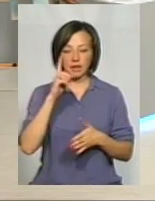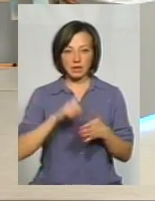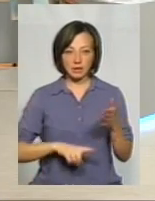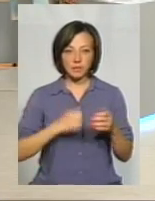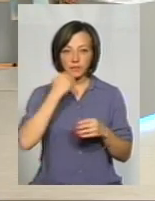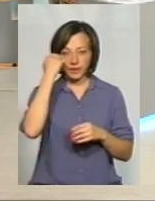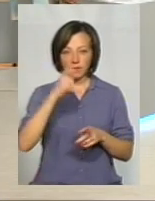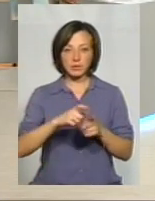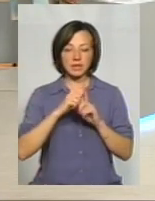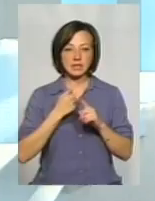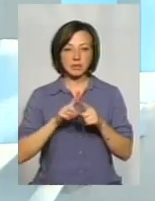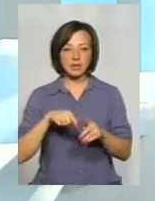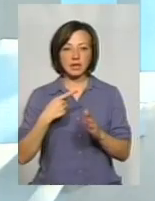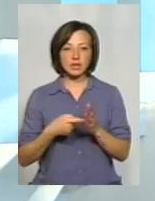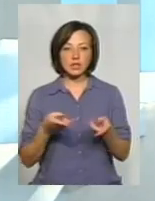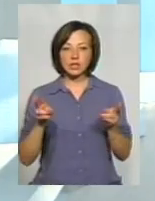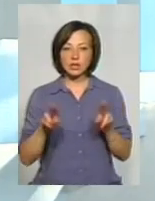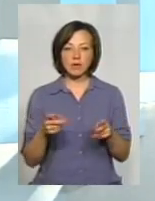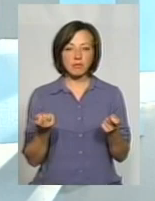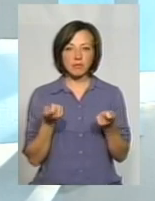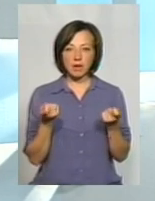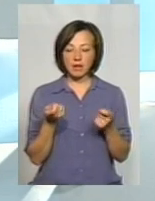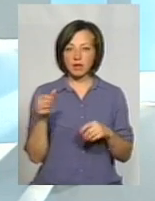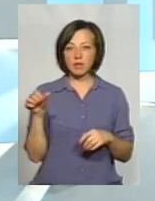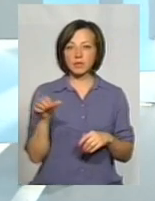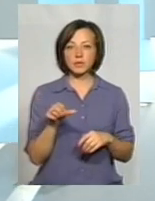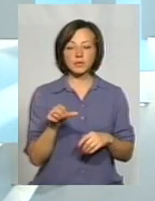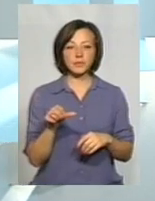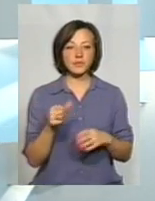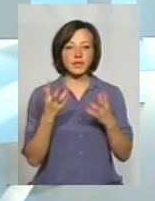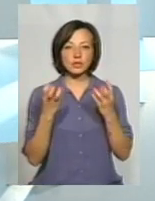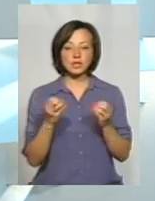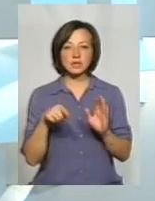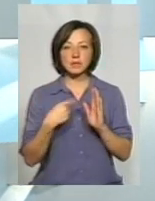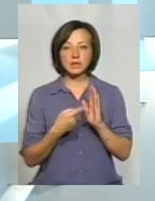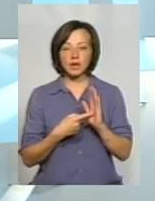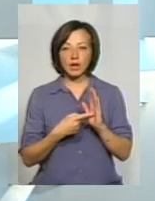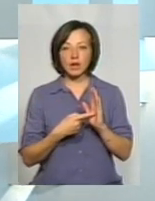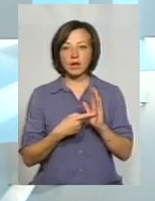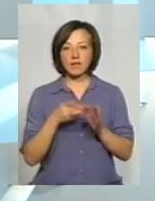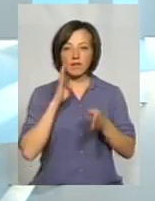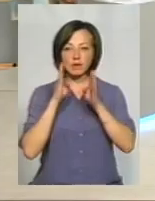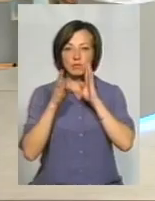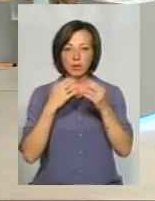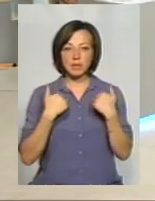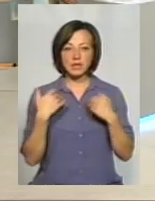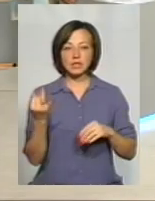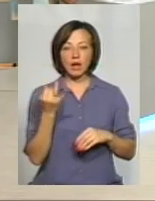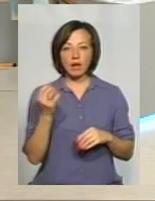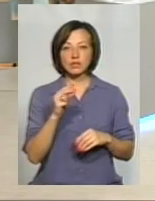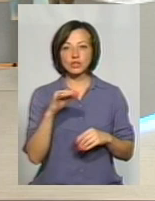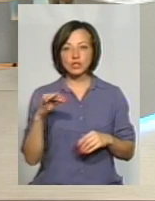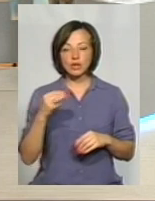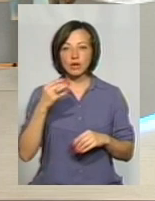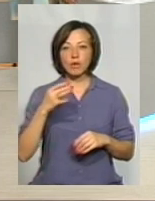дякую за відповідь на це питання, тому що залишається вже буквально лічені хвилини. Ще запитує Дмитро Кущ у Фейсбук, а мені ось цікаво, чи були